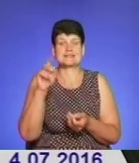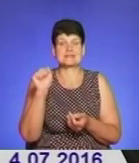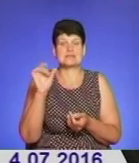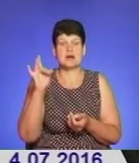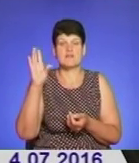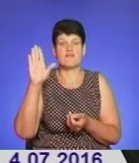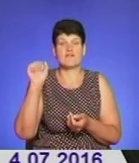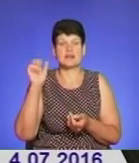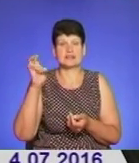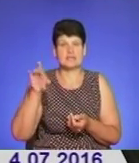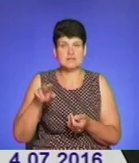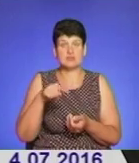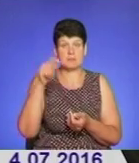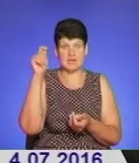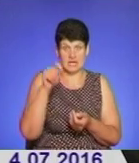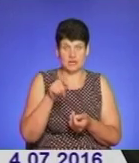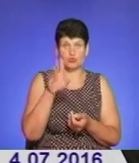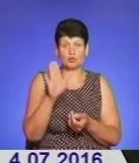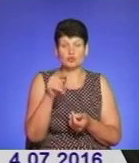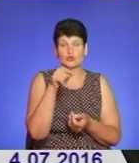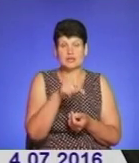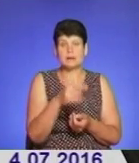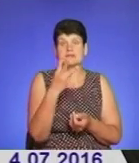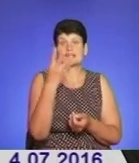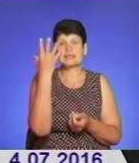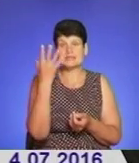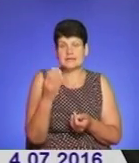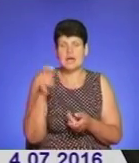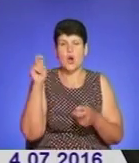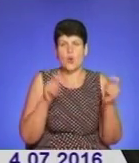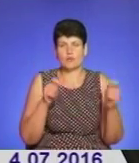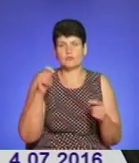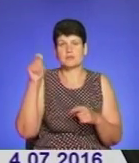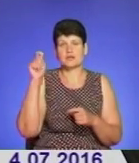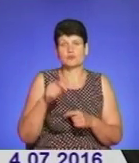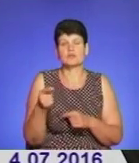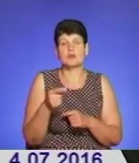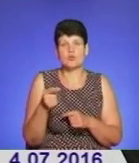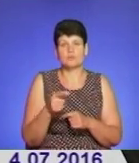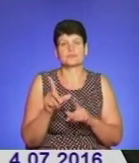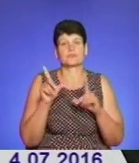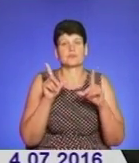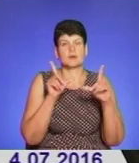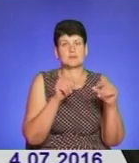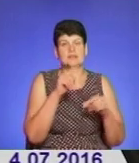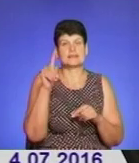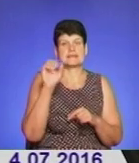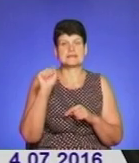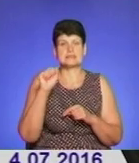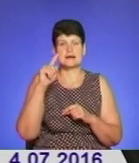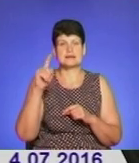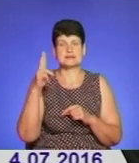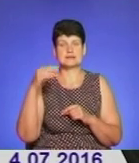Вони приїдуть. Будуть там три дні конференції. Вони відвідують Тернопіль. Вони відвідують Заздрість.